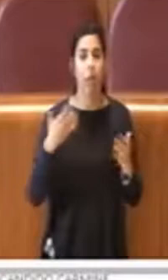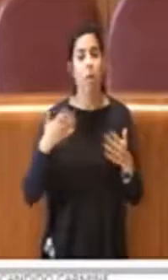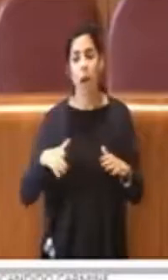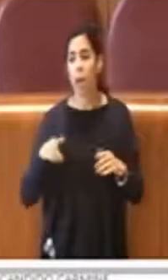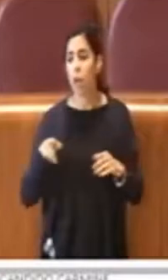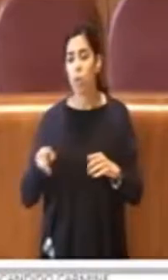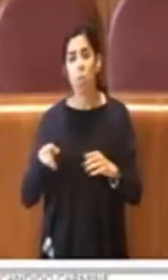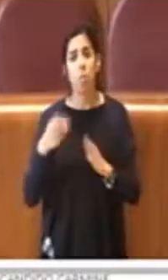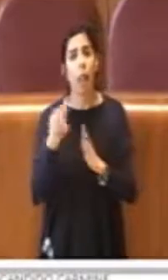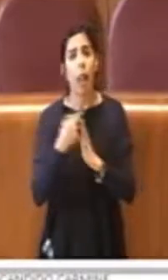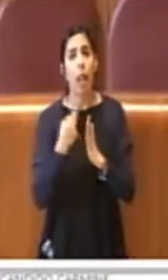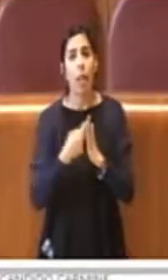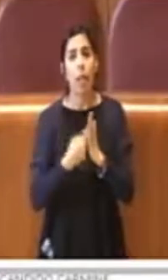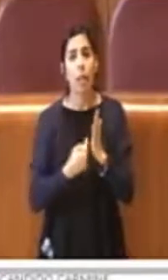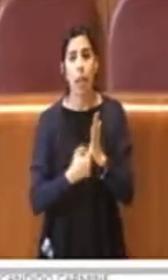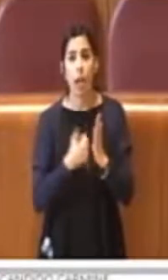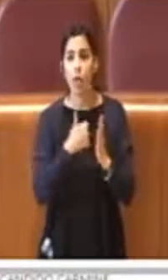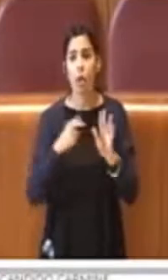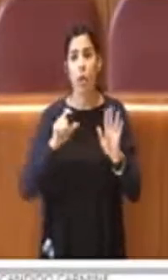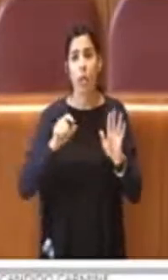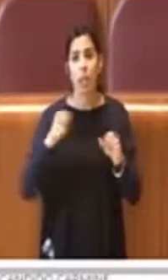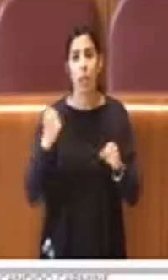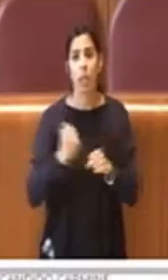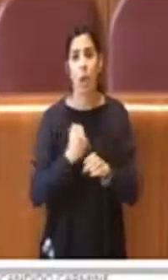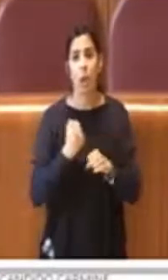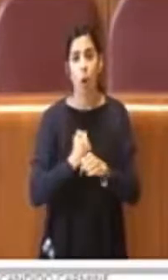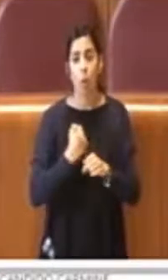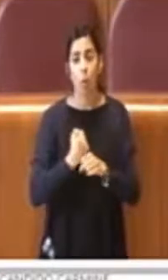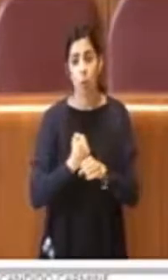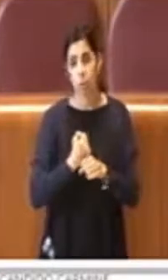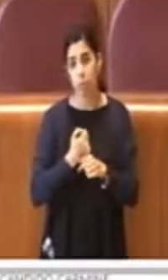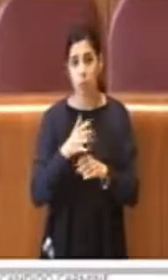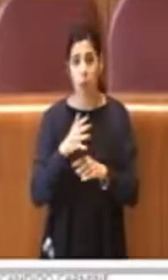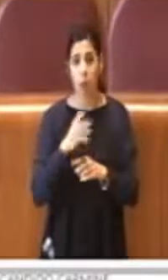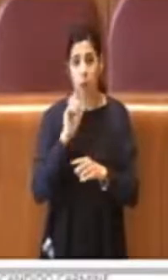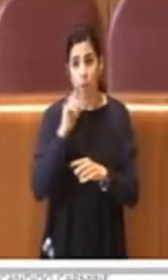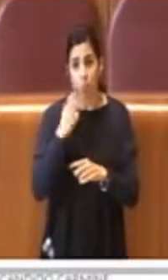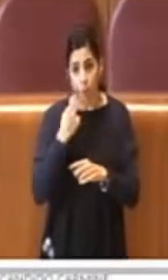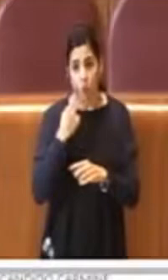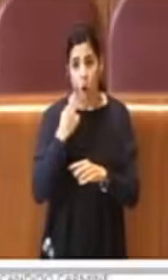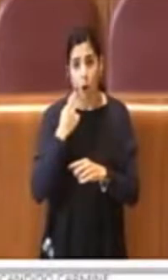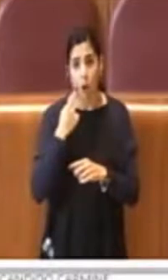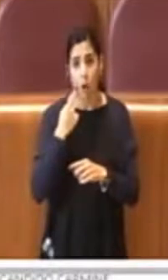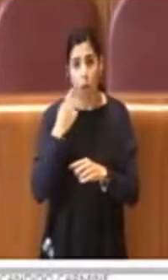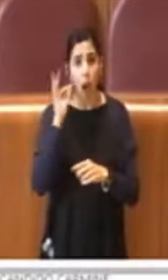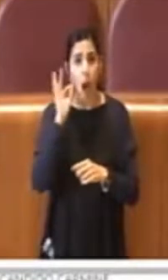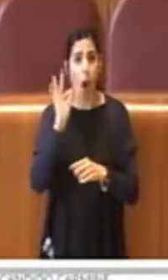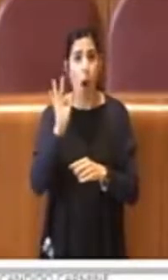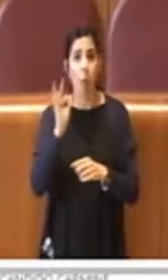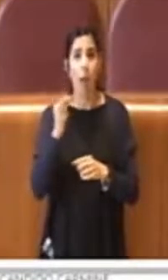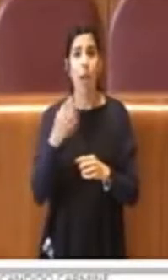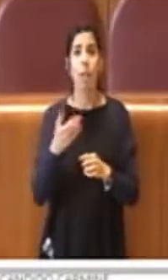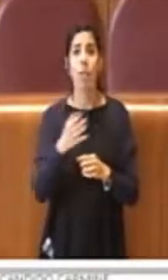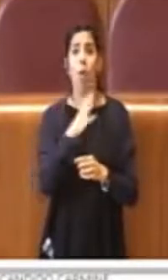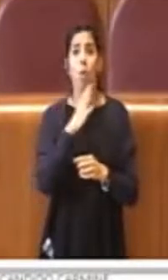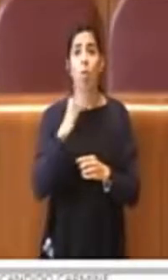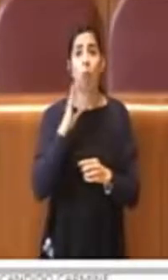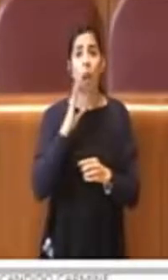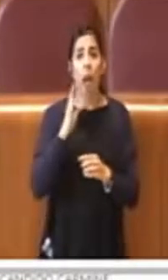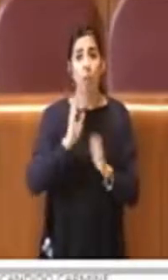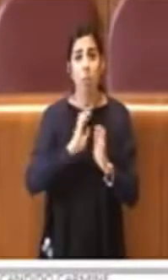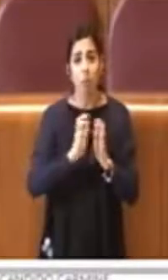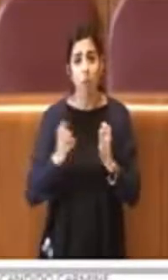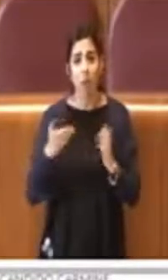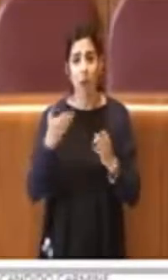di 170 opere, quindi forse buona per fare post sui social network, ma molto meno efficace per